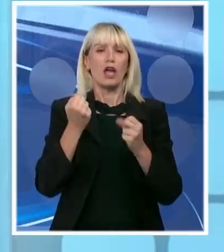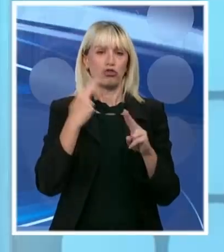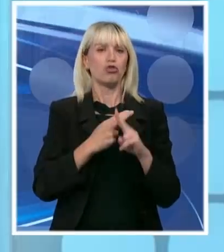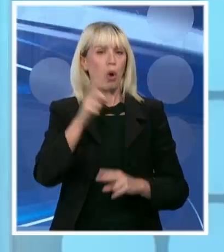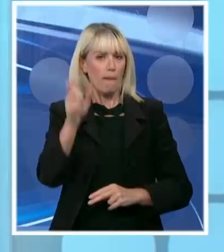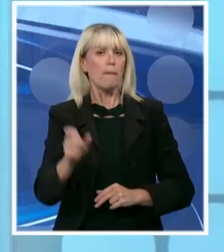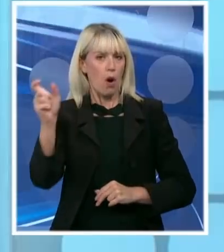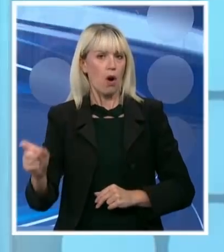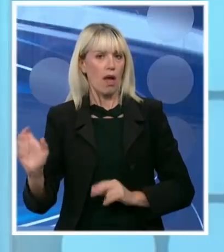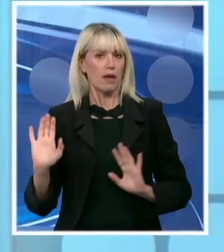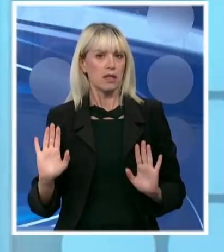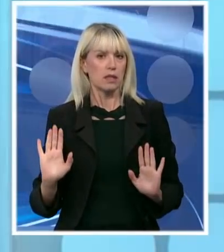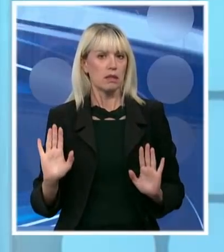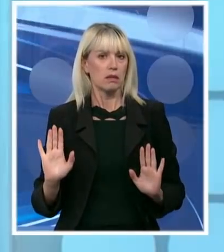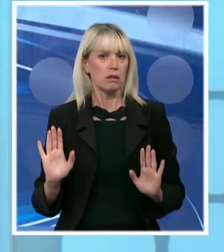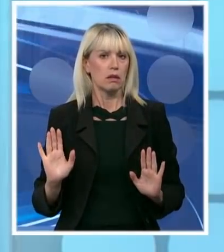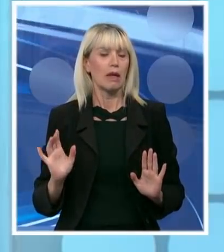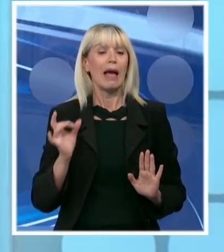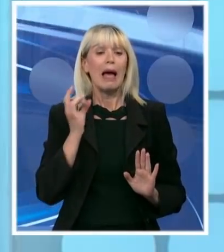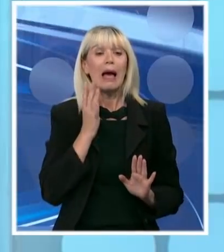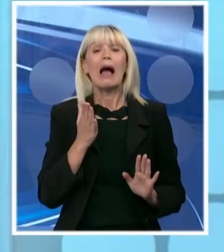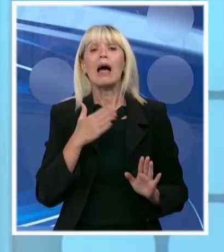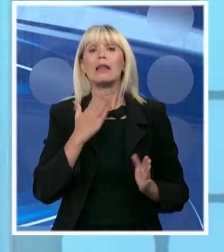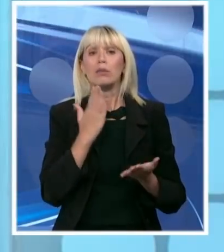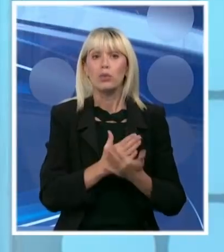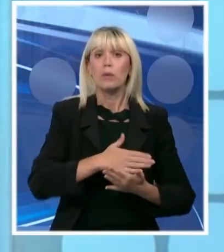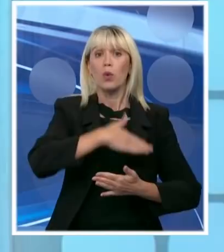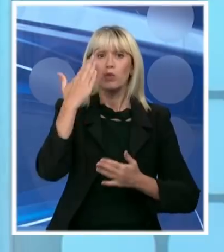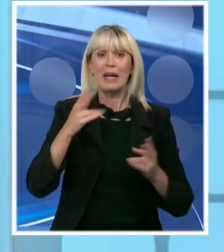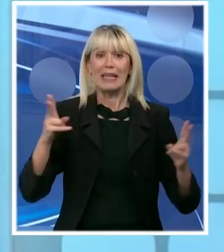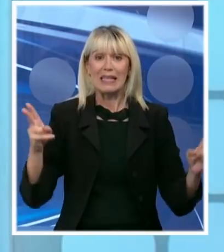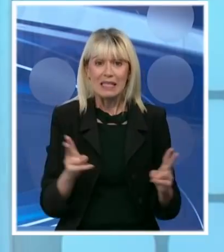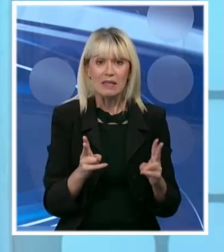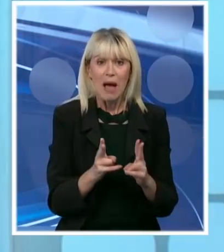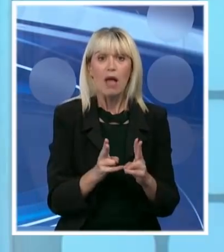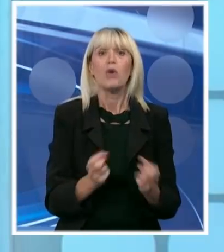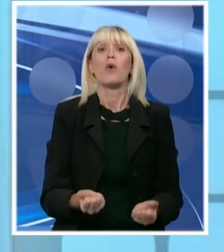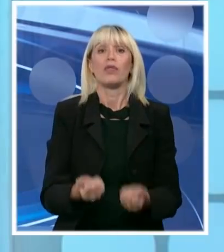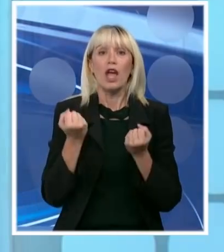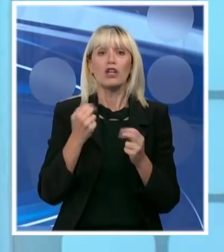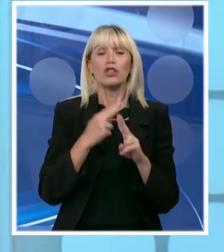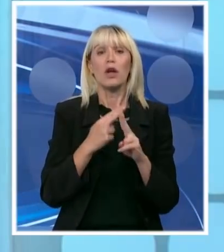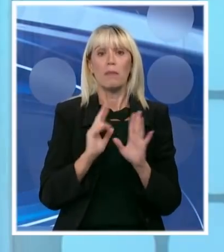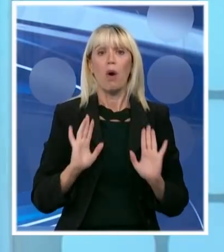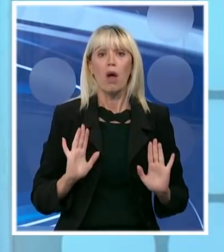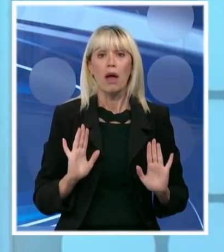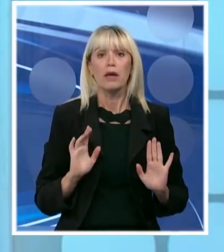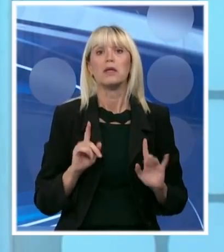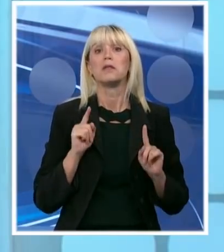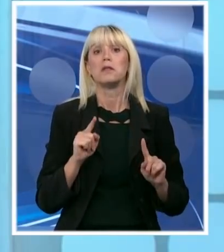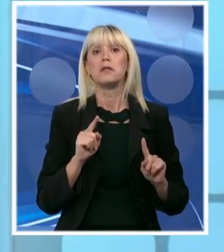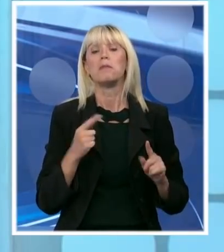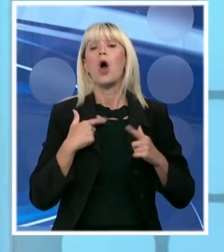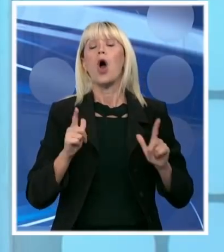pokušamo da smanjimo broj teških slučajeva. Kada budemo počeli da smanjujemo broj, ja očekujem da broj na respiratorima, u sladu sa onim što sam sa